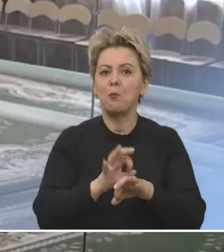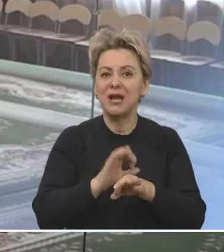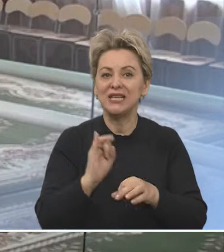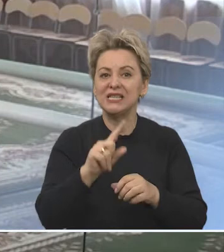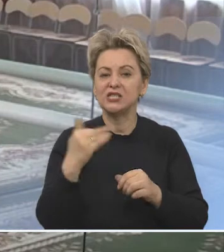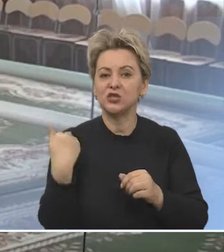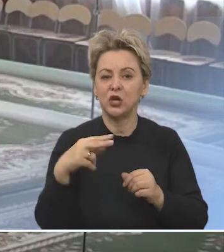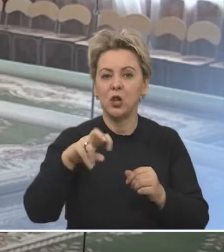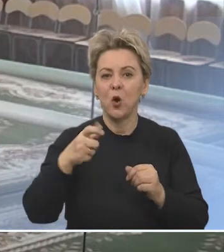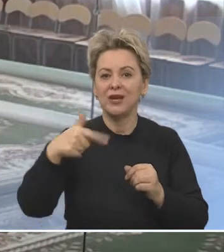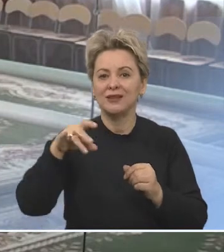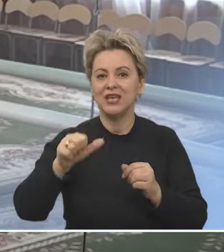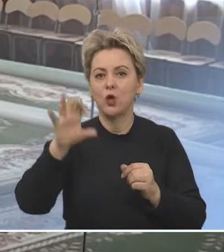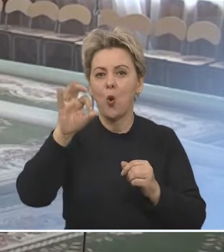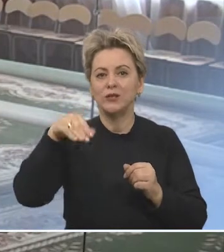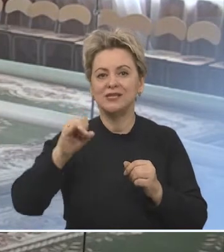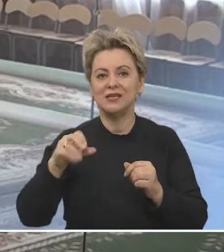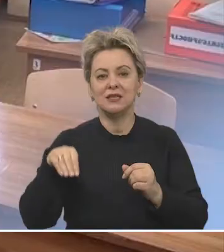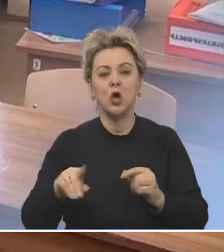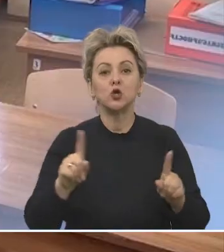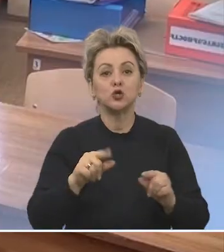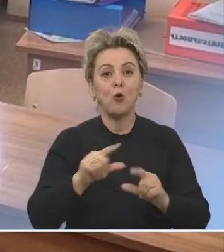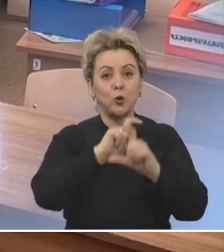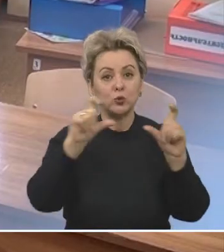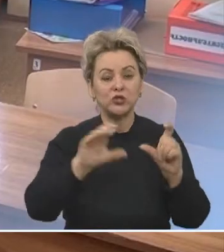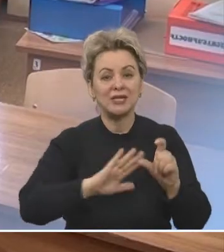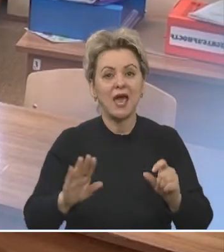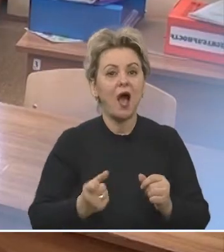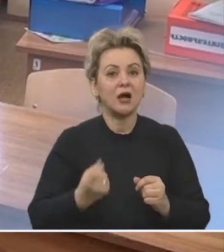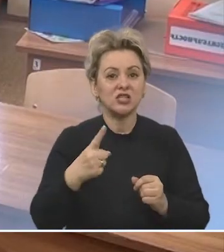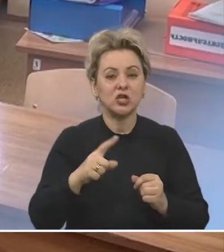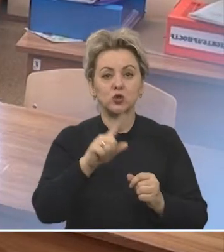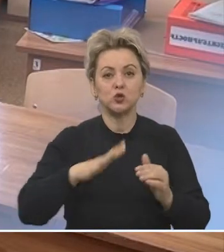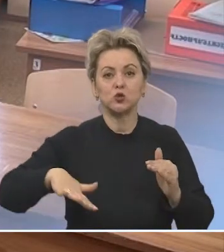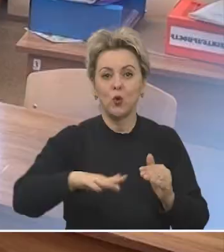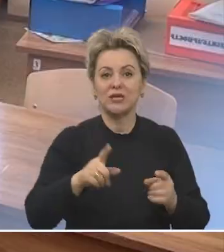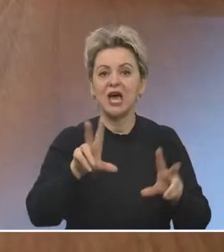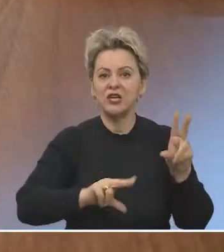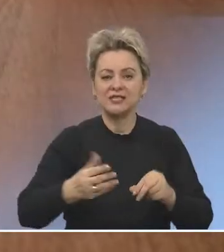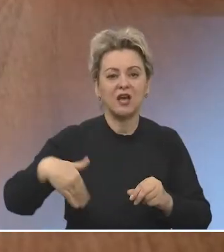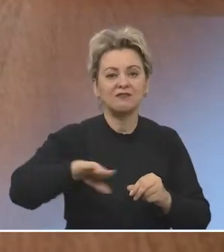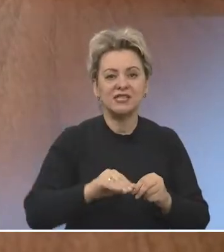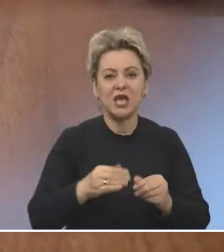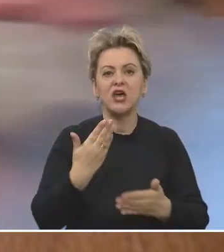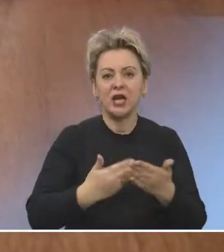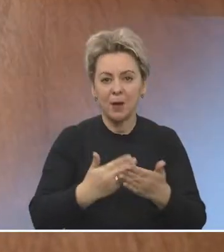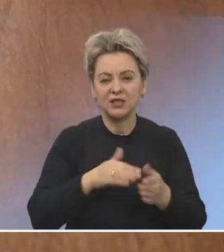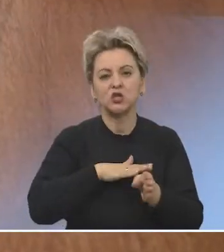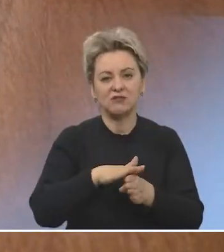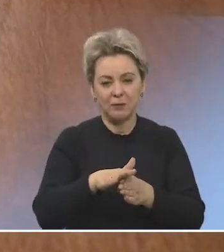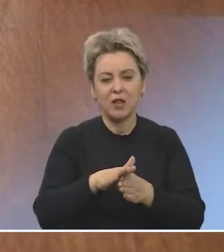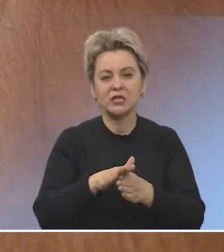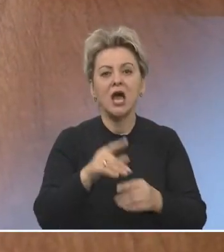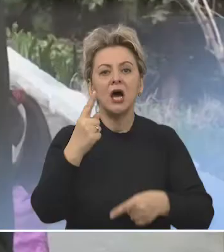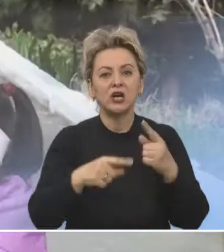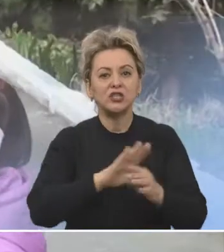человек болеют. Из них ларингит, отит. Чтобы учреждение не оказалось в зоне риска, все рекомендации ВОЗ строго